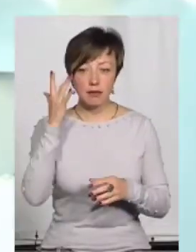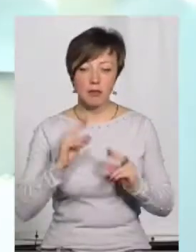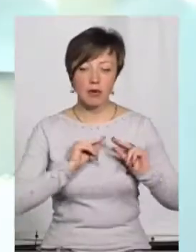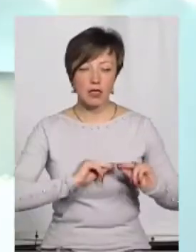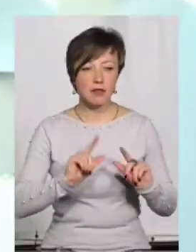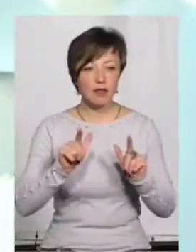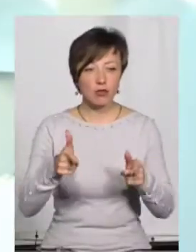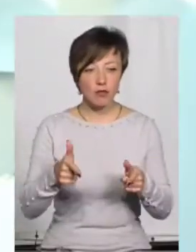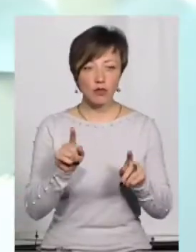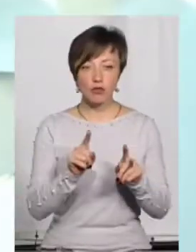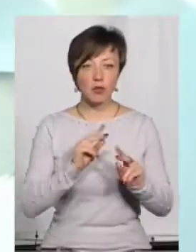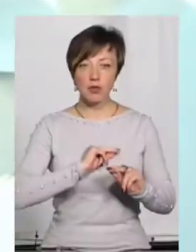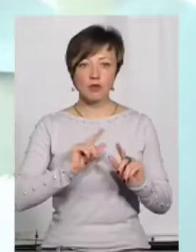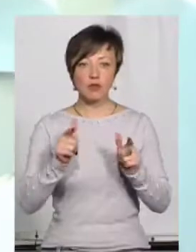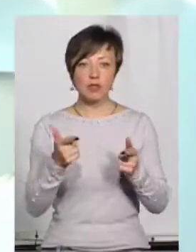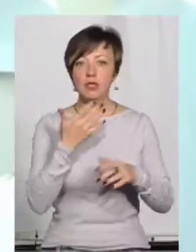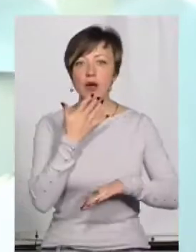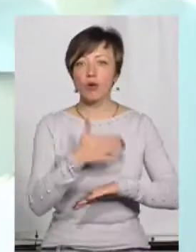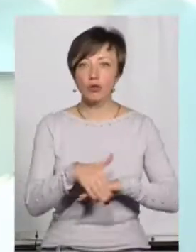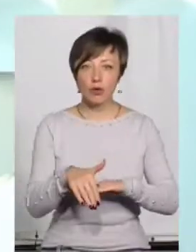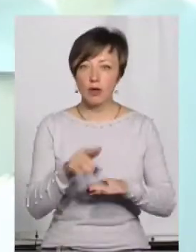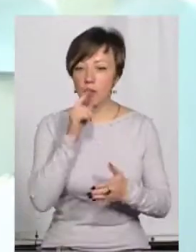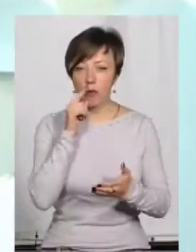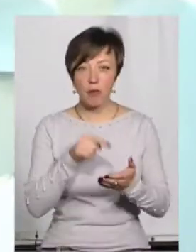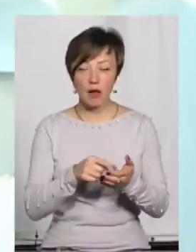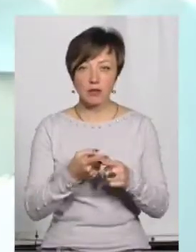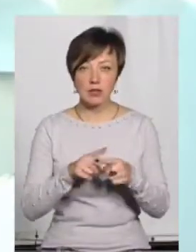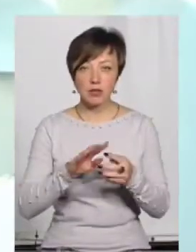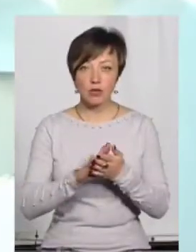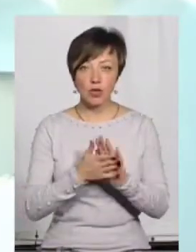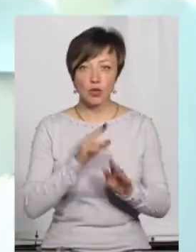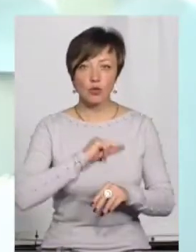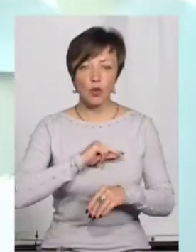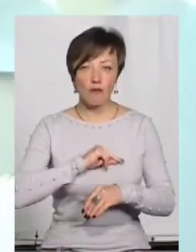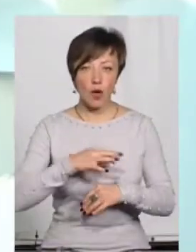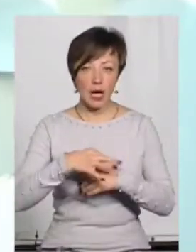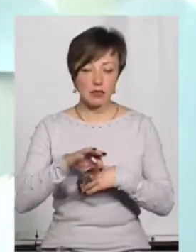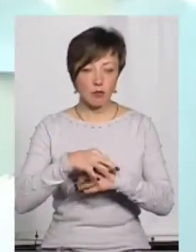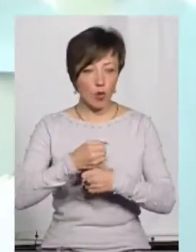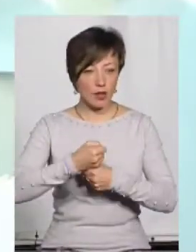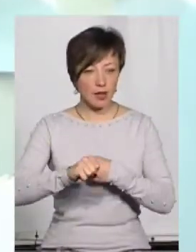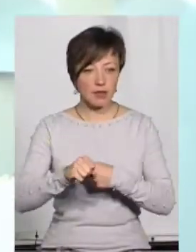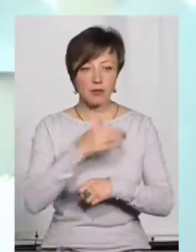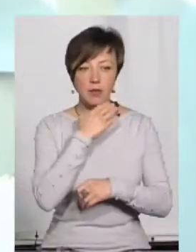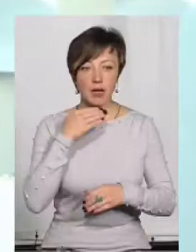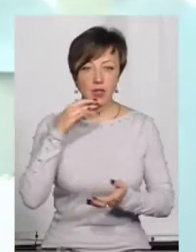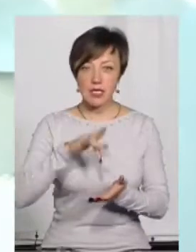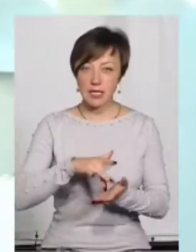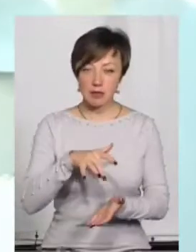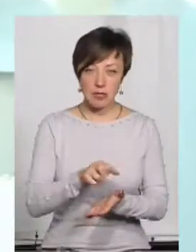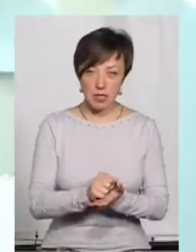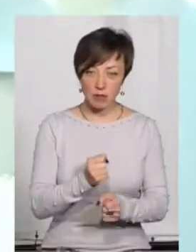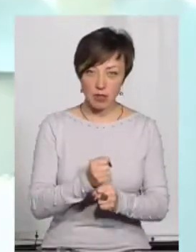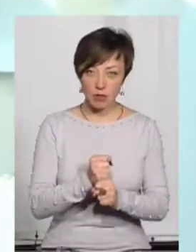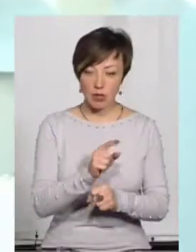працевлаштуватися, щоб вони не працевлаштувалися десь за кордоном, не попали в ситуацію трудової експлуатації. Дуже багато ми з центрами зайнятості